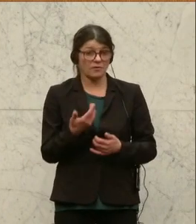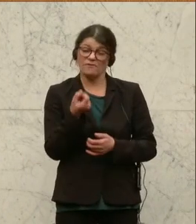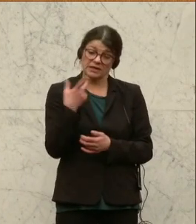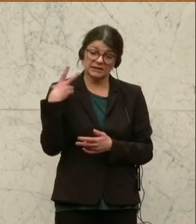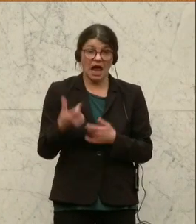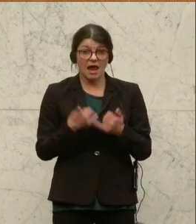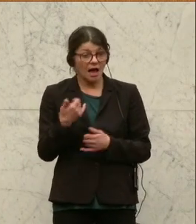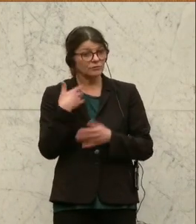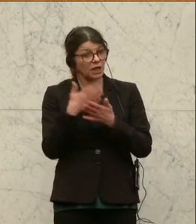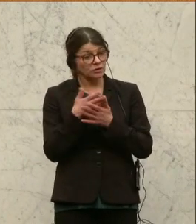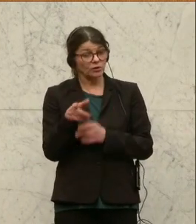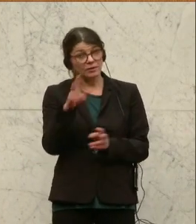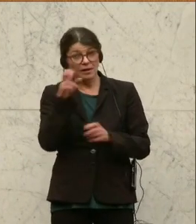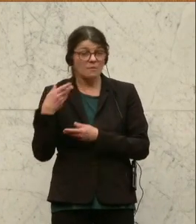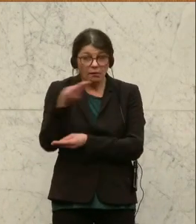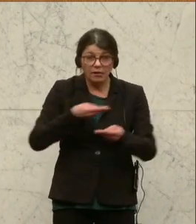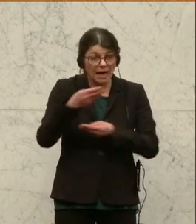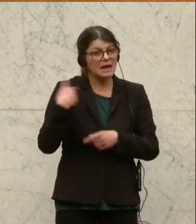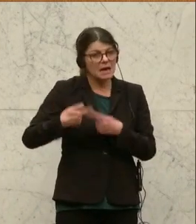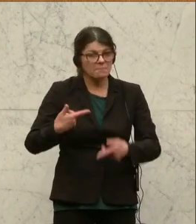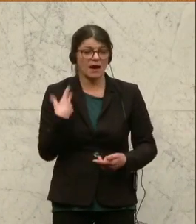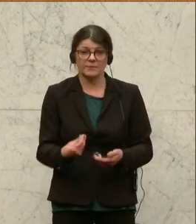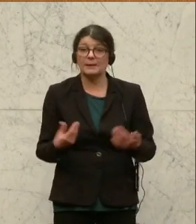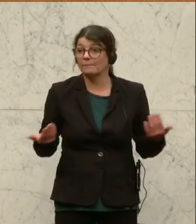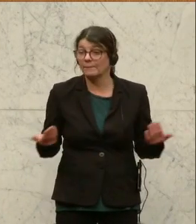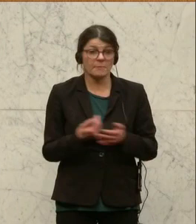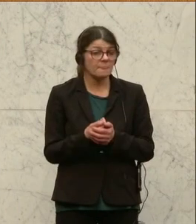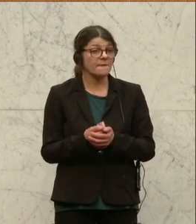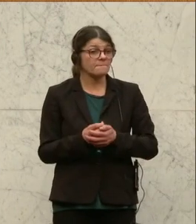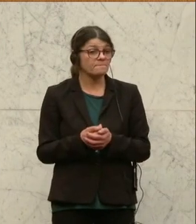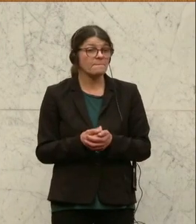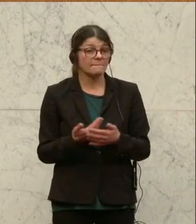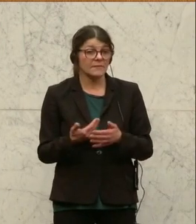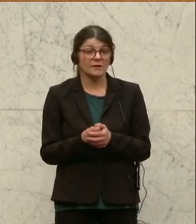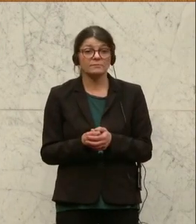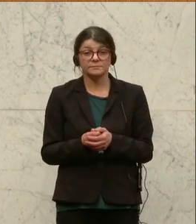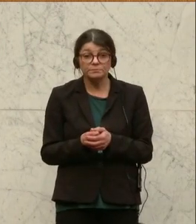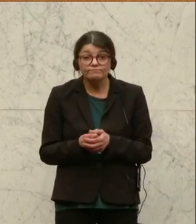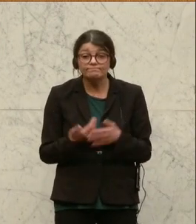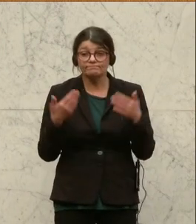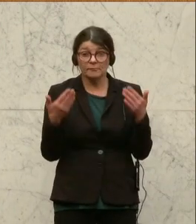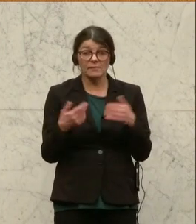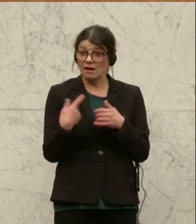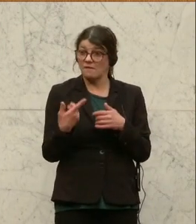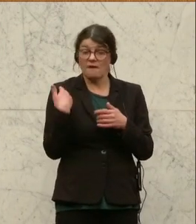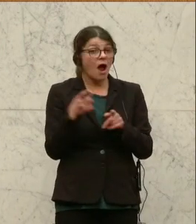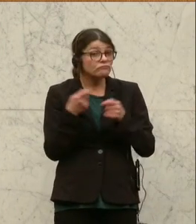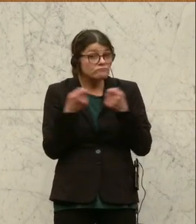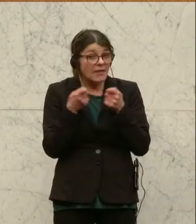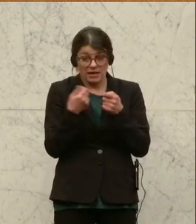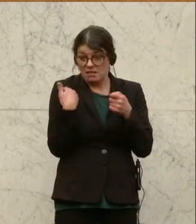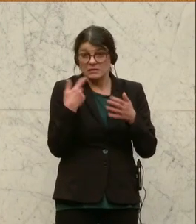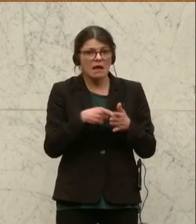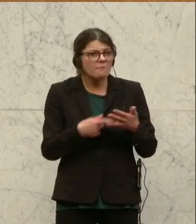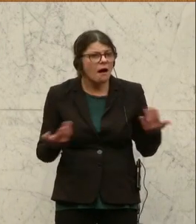drei Jahren mit diesem Thema immer und immer wieder. Von daher war es eben auch durchaus spannend, das letzte Mal